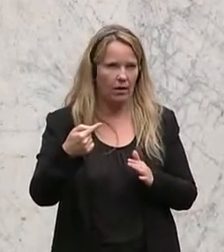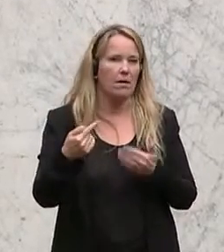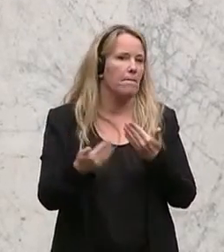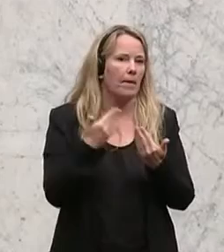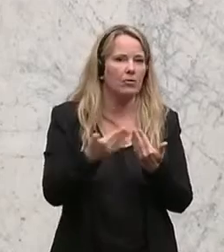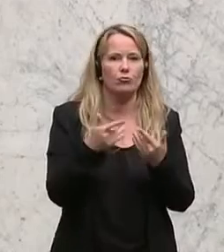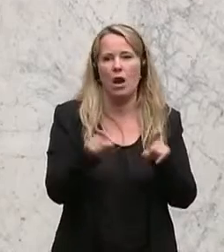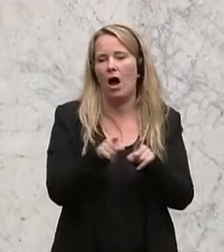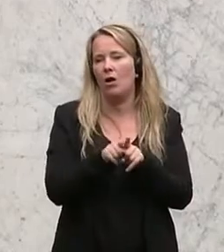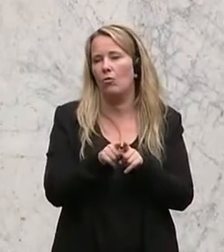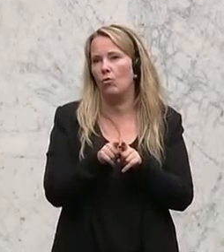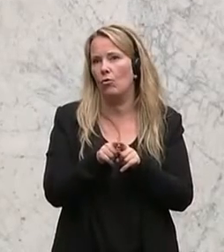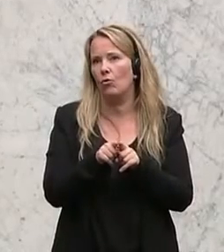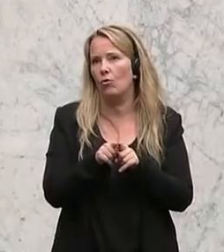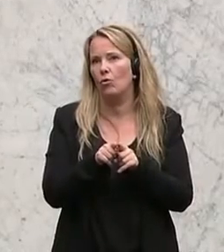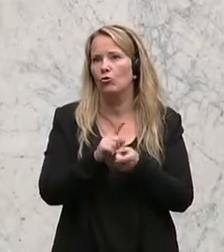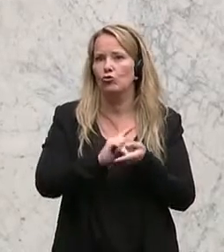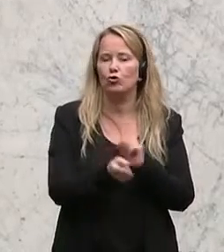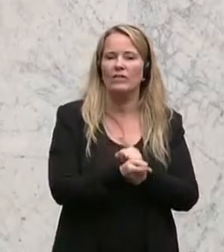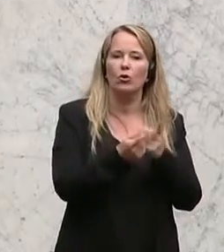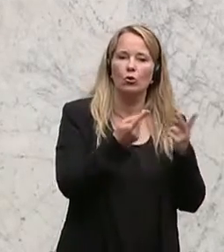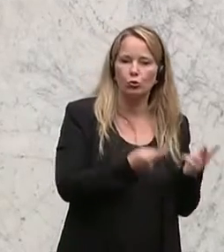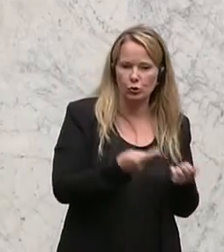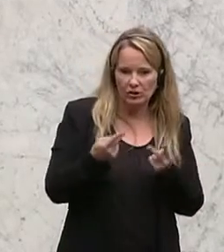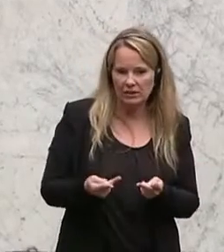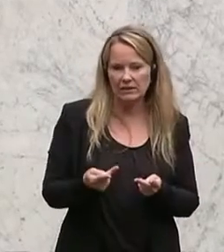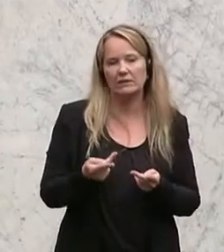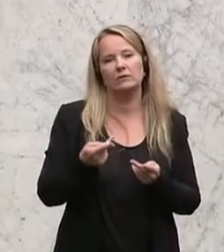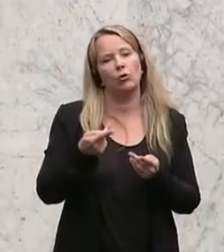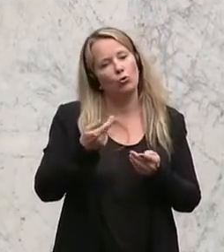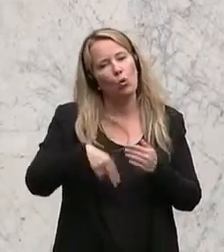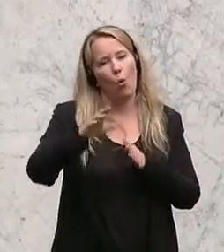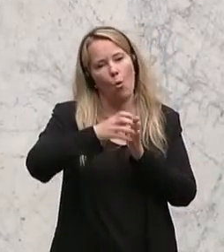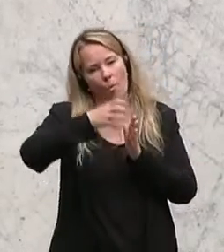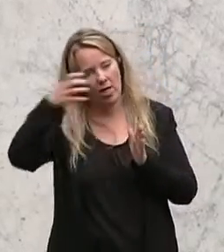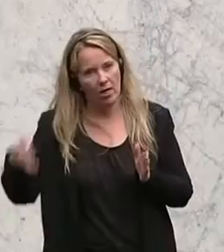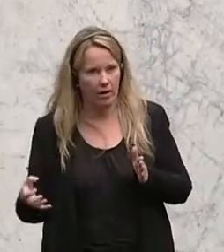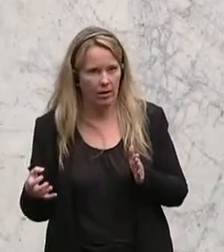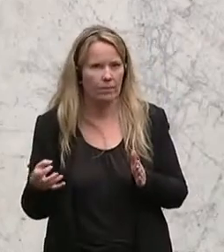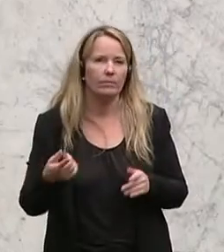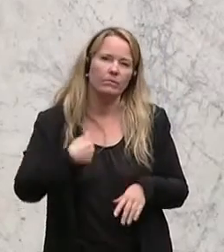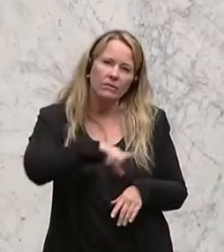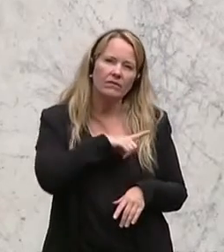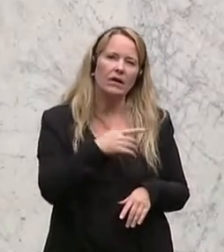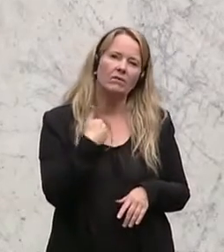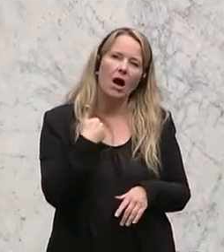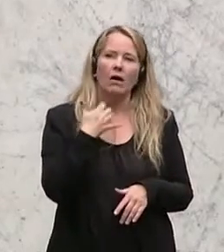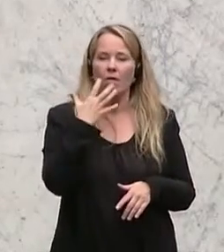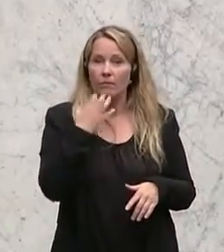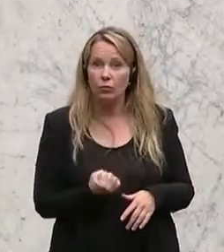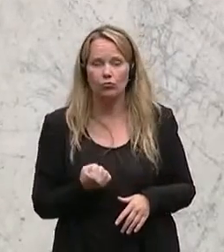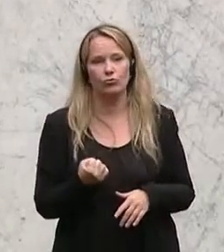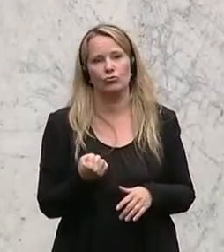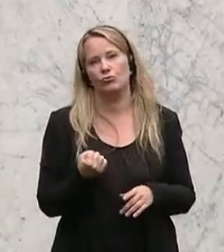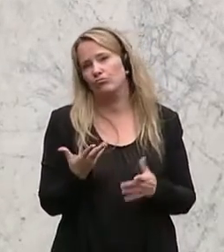für, wo man anstelle Justiz das Ganze etwas weiter fasst. Wir hätten uns gerne gewünscht, dass, wenn